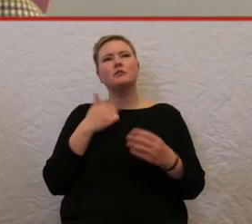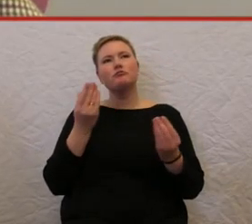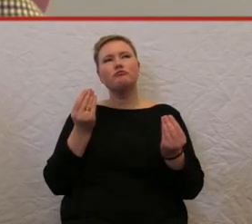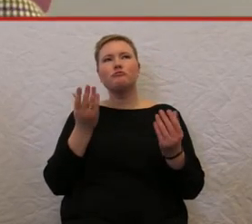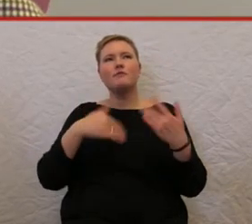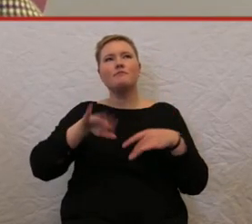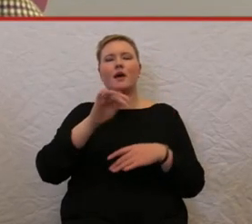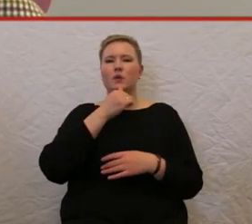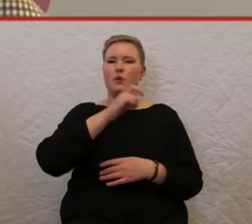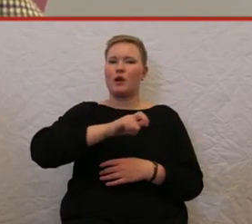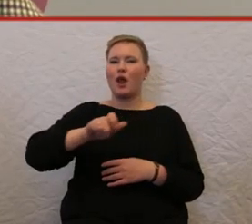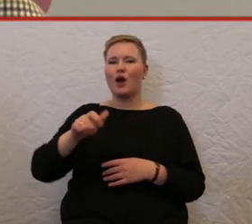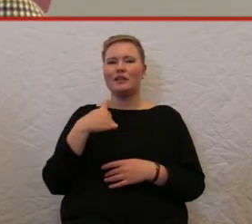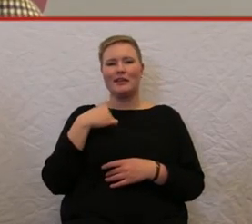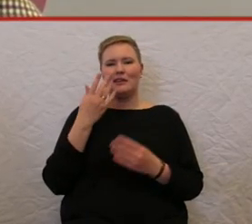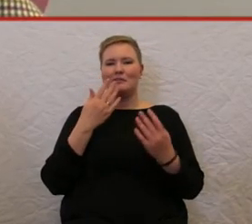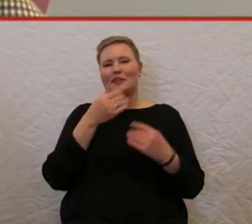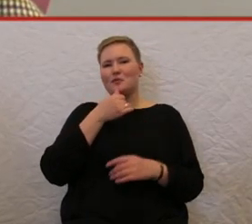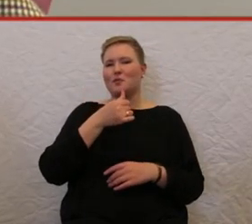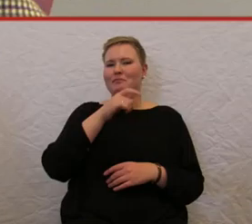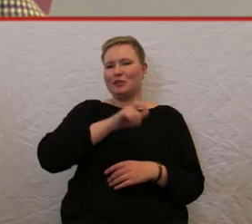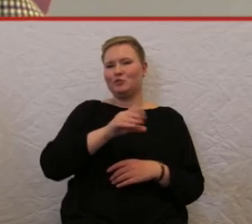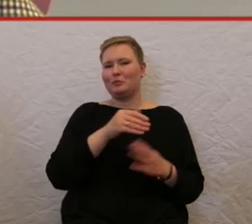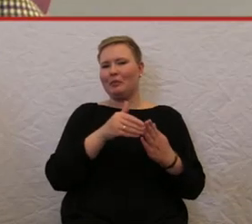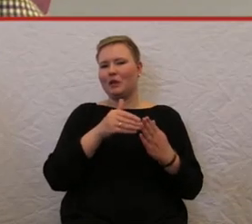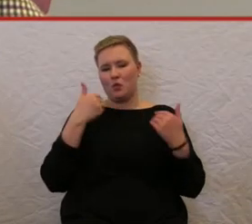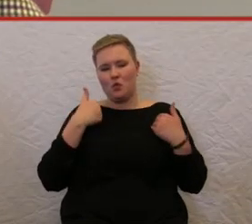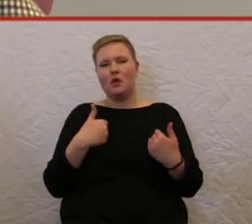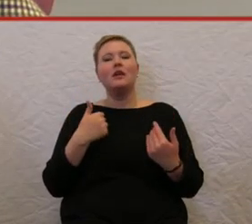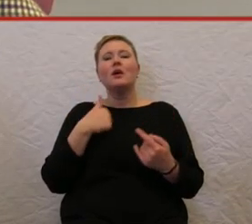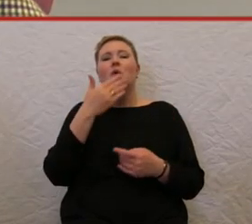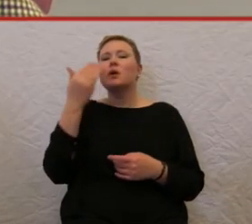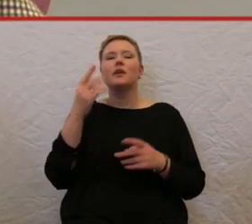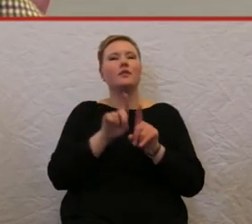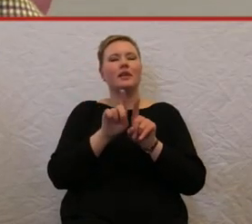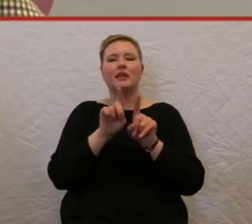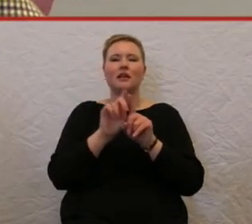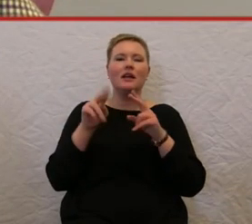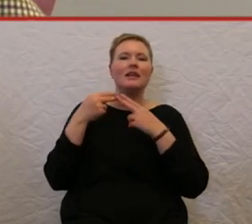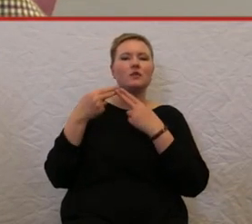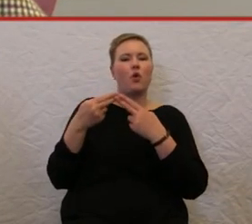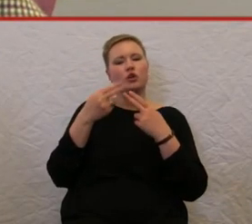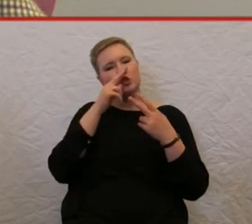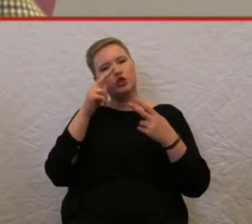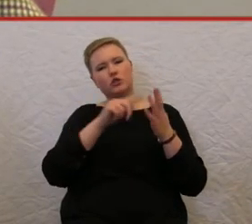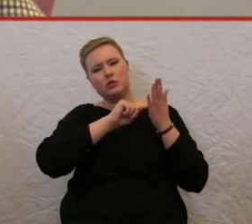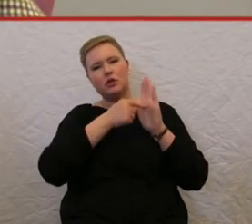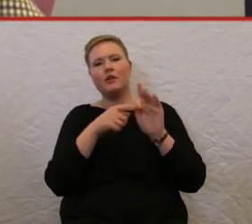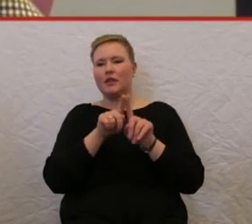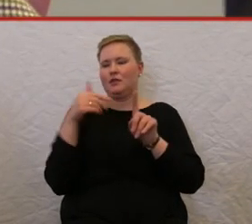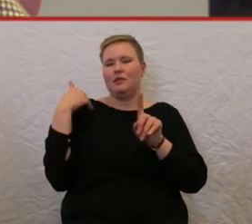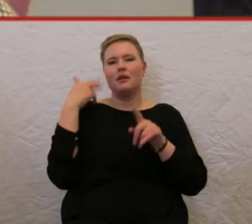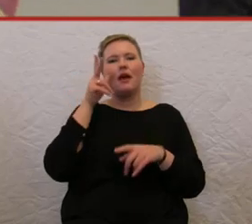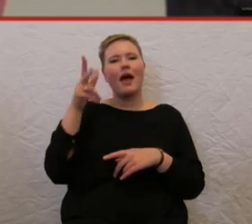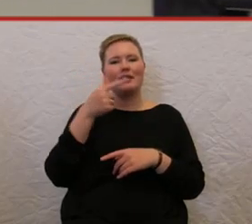Menschen hier vertritt mit Behinderung. Ich habe jetzt keinen historischen Abriss, wie Herr Theben vorbereitet, über